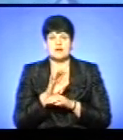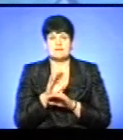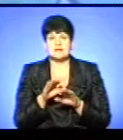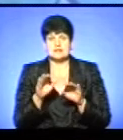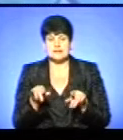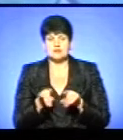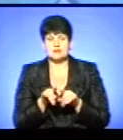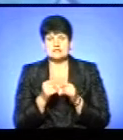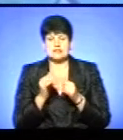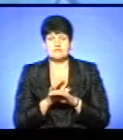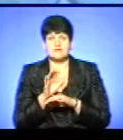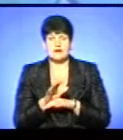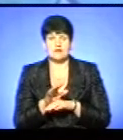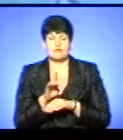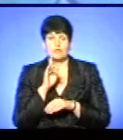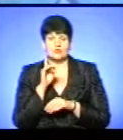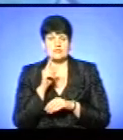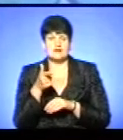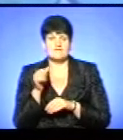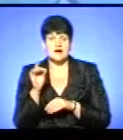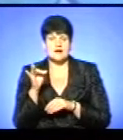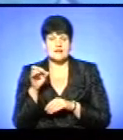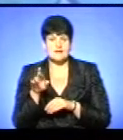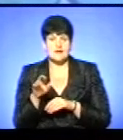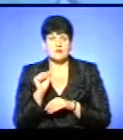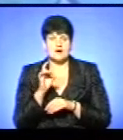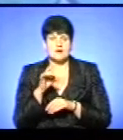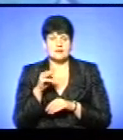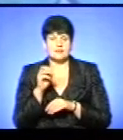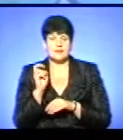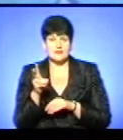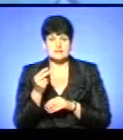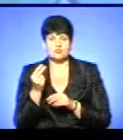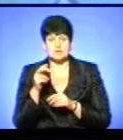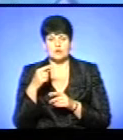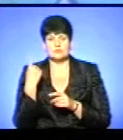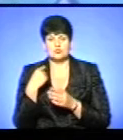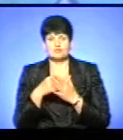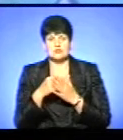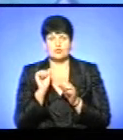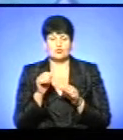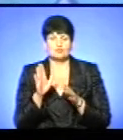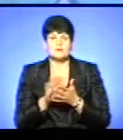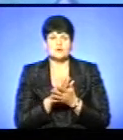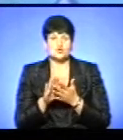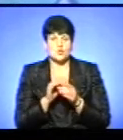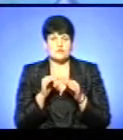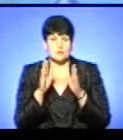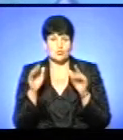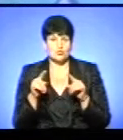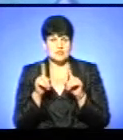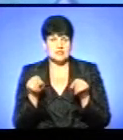так само, як зараз відправляємо «РТЕК», «Молоду гвардію». Що кошти обласного бюджету, залежно від категорії, можуть бути безкоштовні путівки,